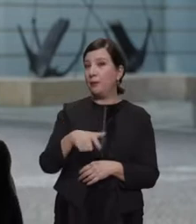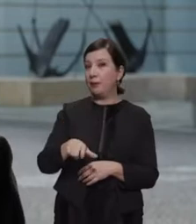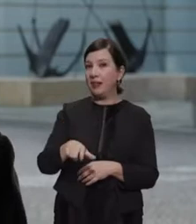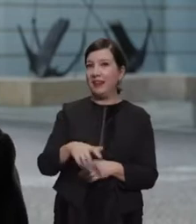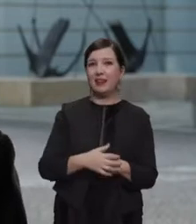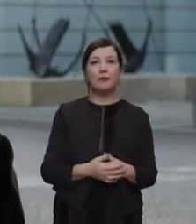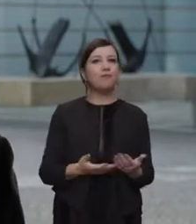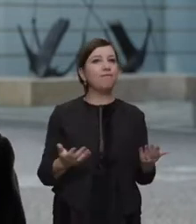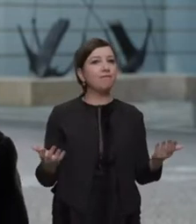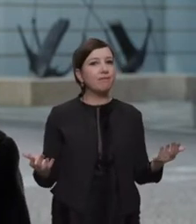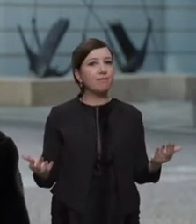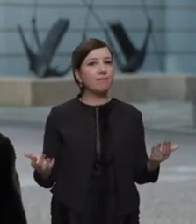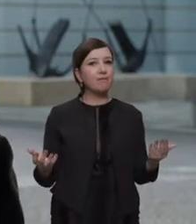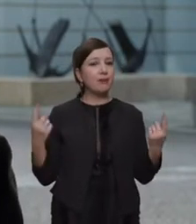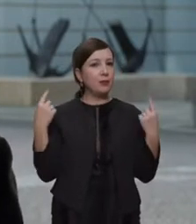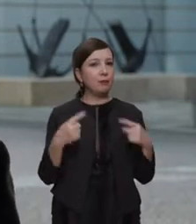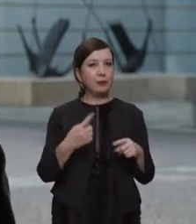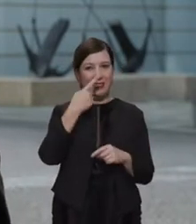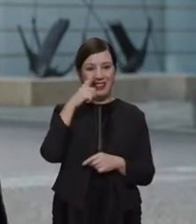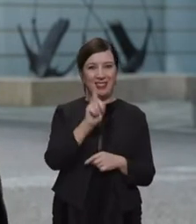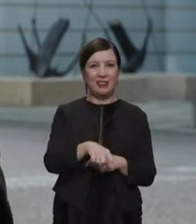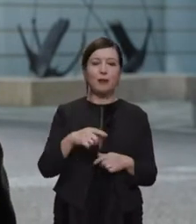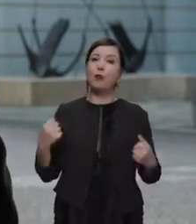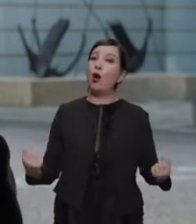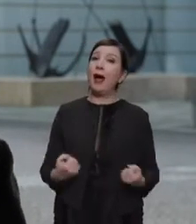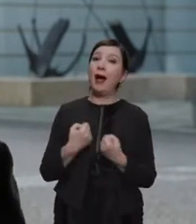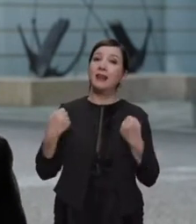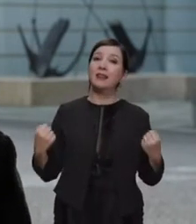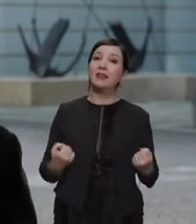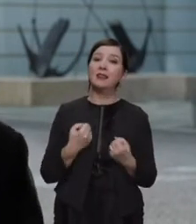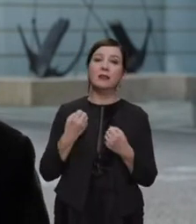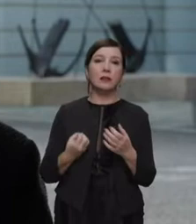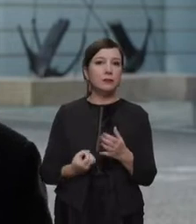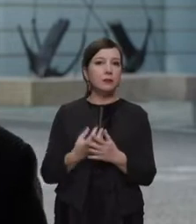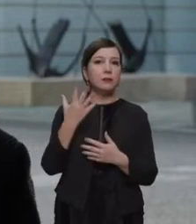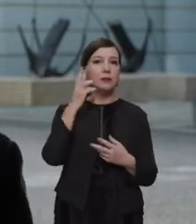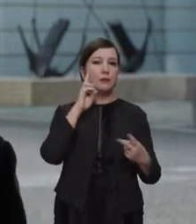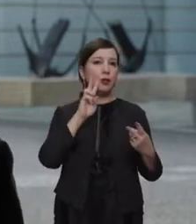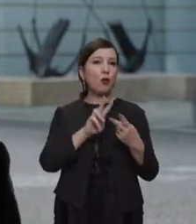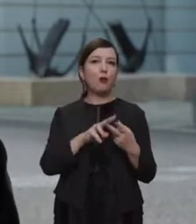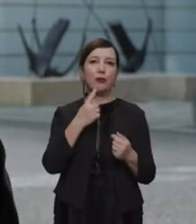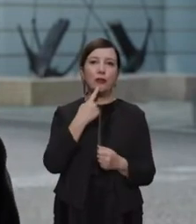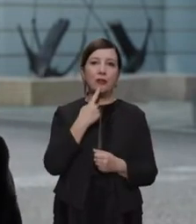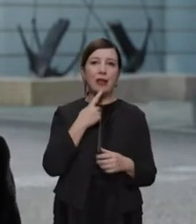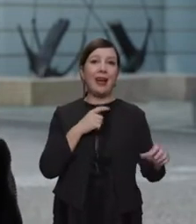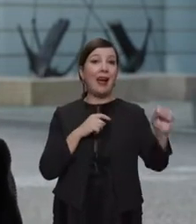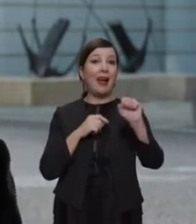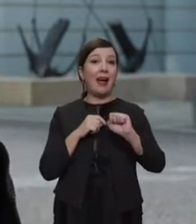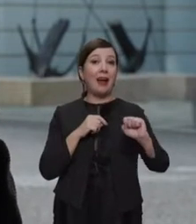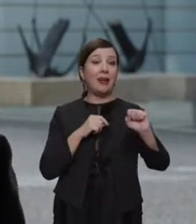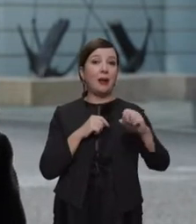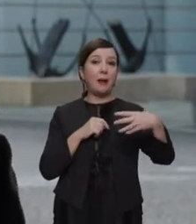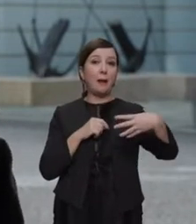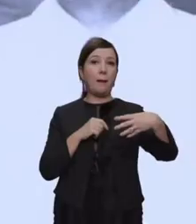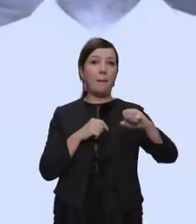perché questo tipo di attività nasce dall'incontro di Antonio